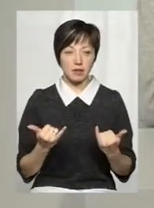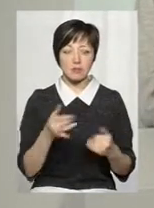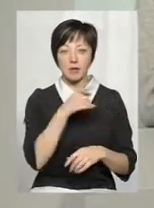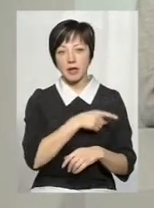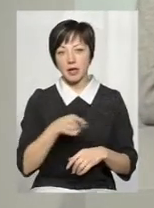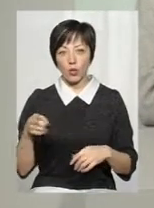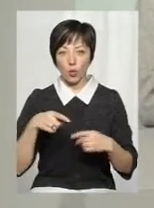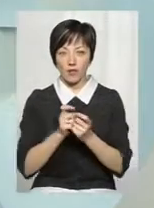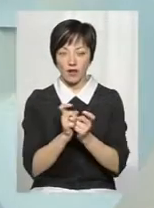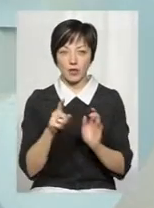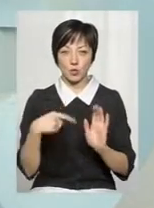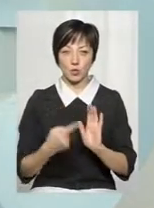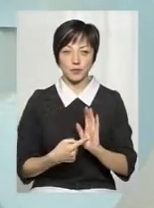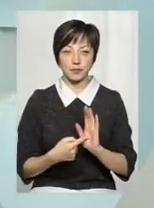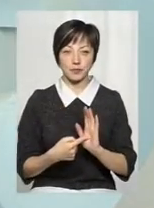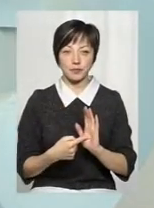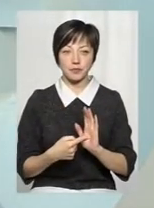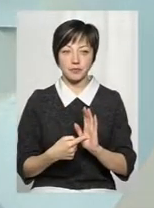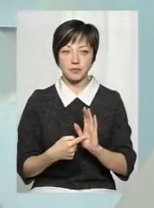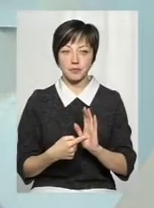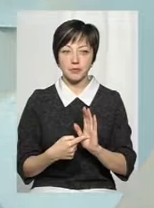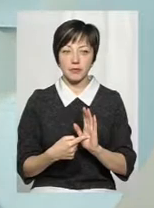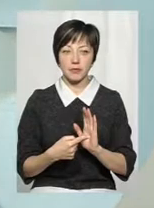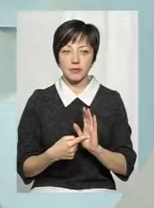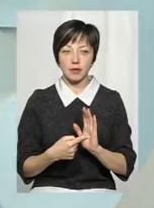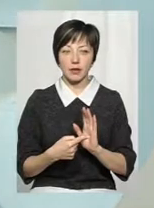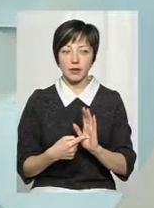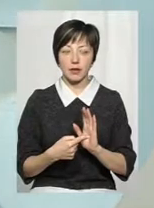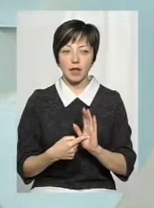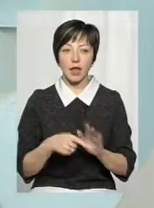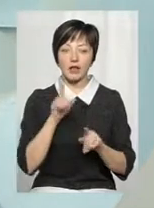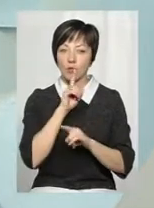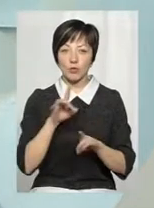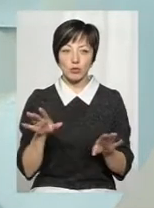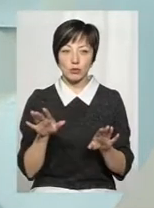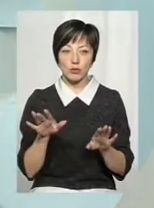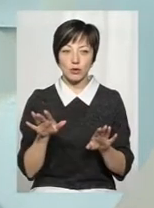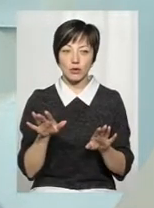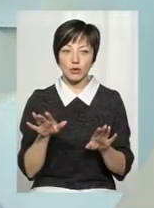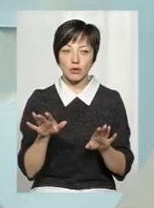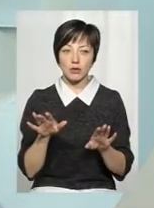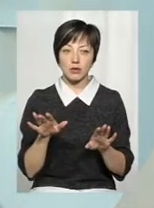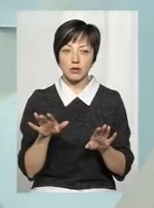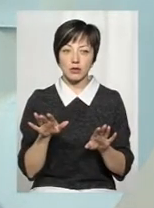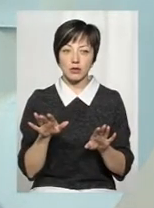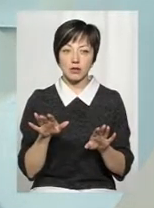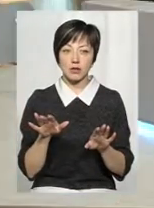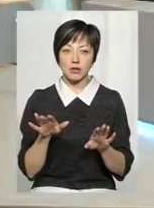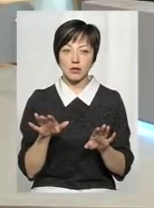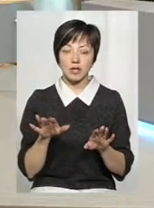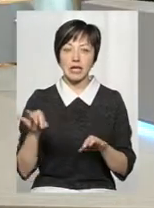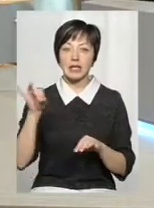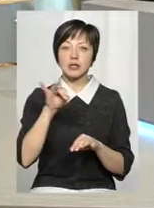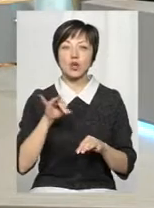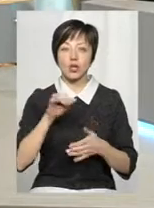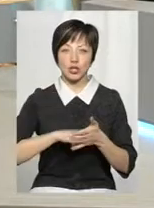період конфлікту? Ну, давайте построємо нашу розмову, ти наступним чином не будемо відходити в історичні